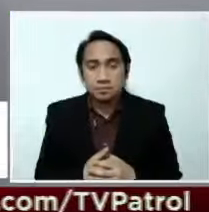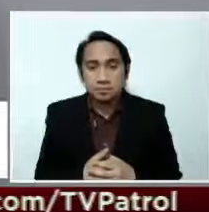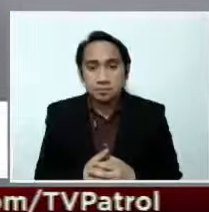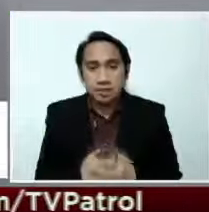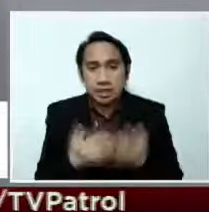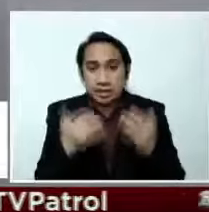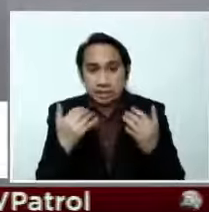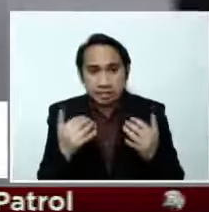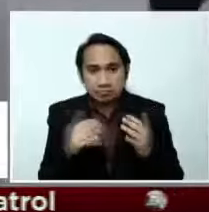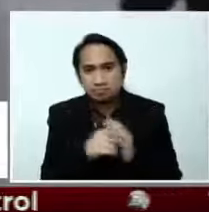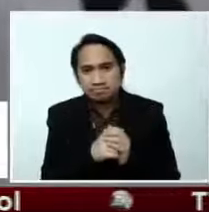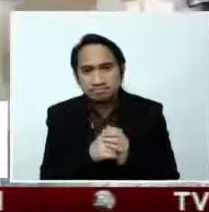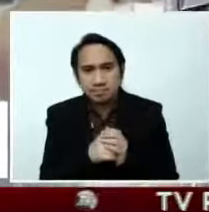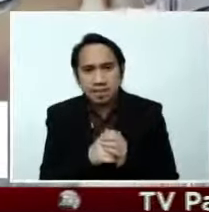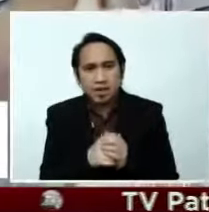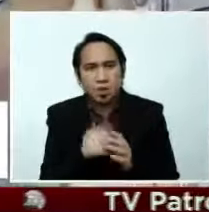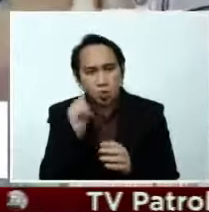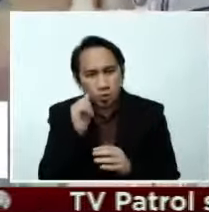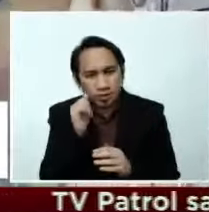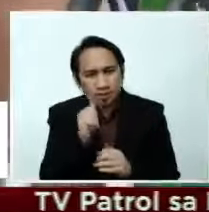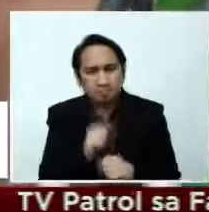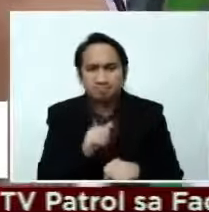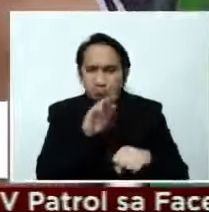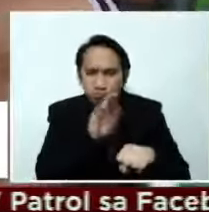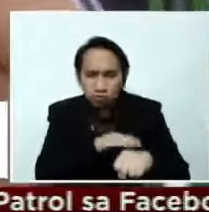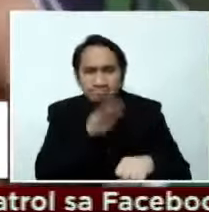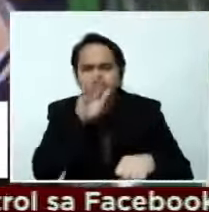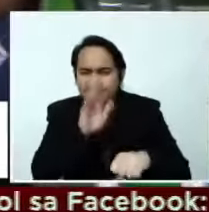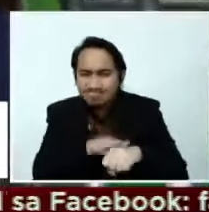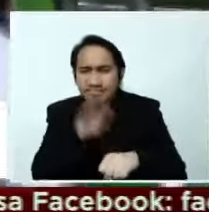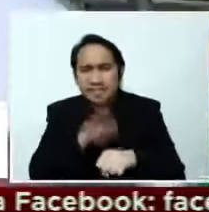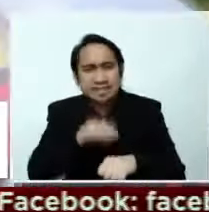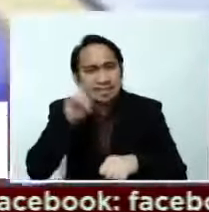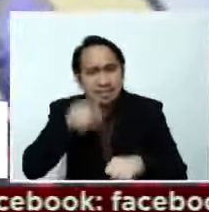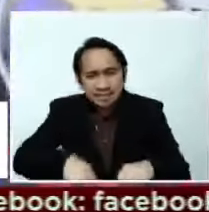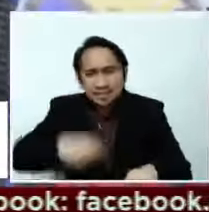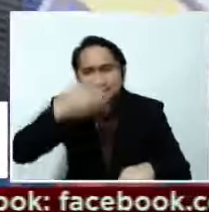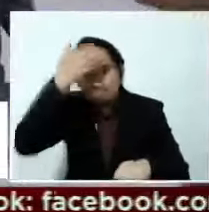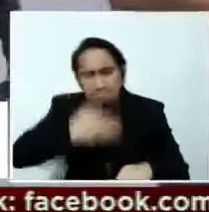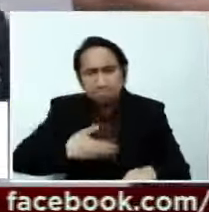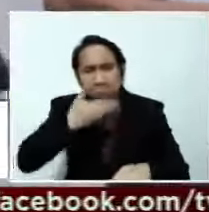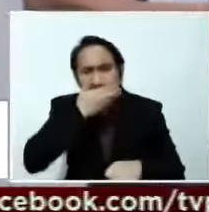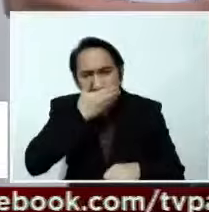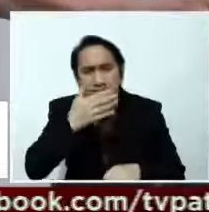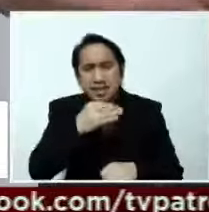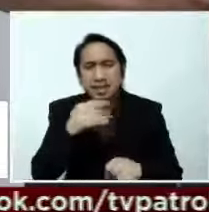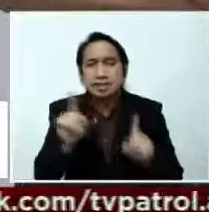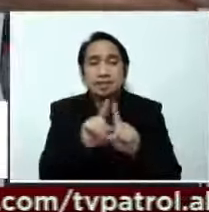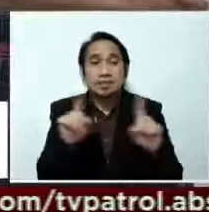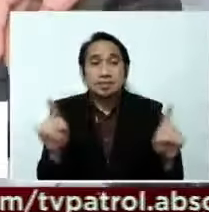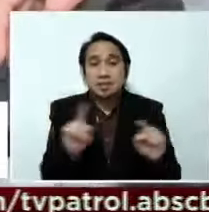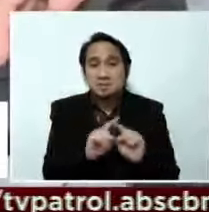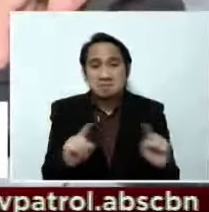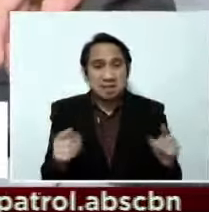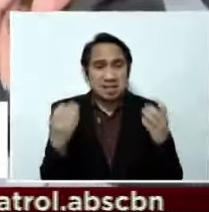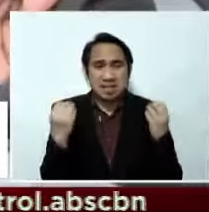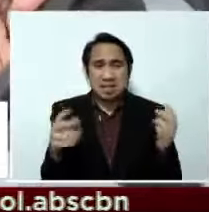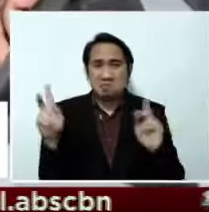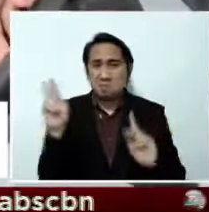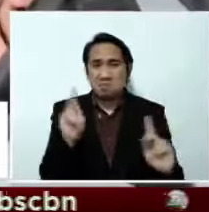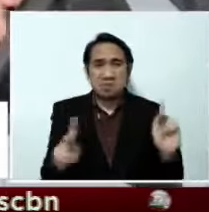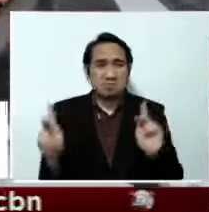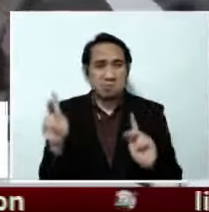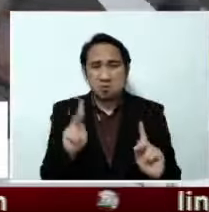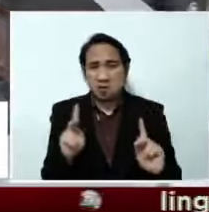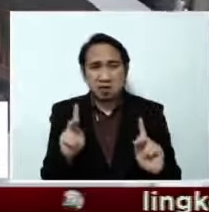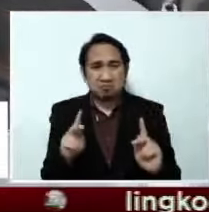Mayat-maya ang paalala. Magsuot ng face mask at face shield. Dumistan siya. Pero sa dami ng mga pasahero at pampublikong